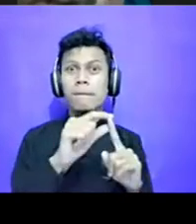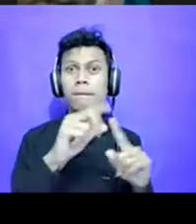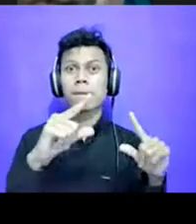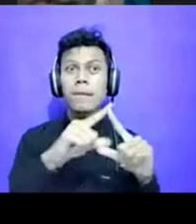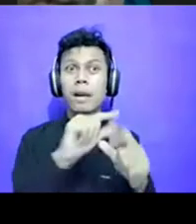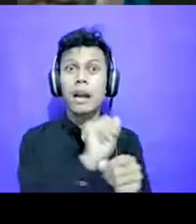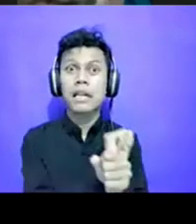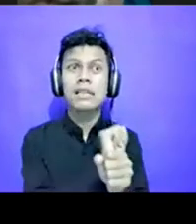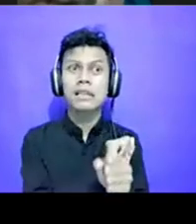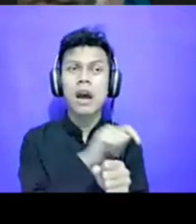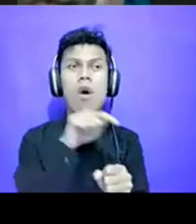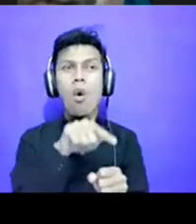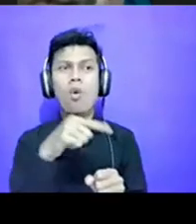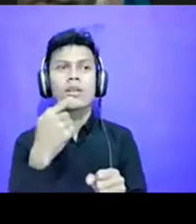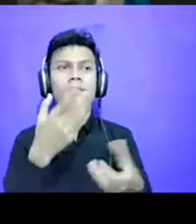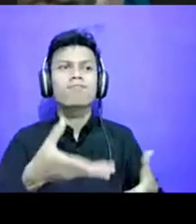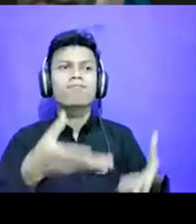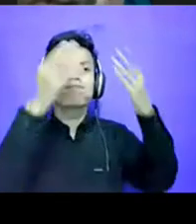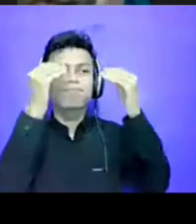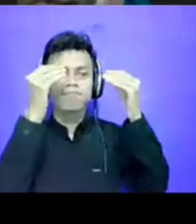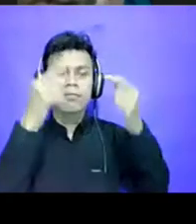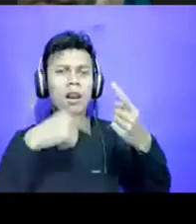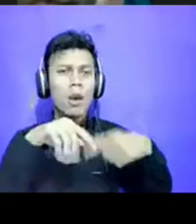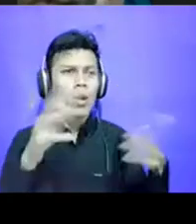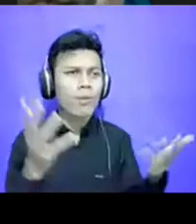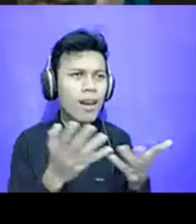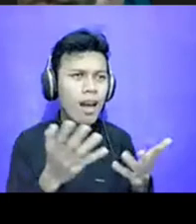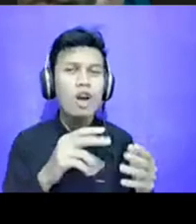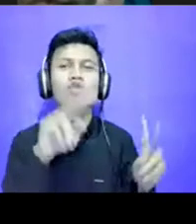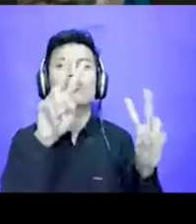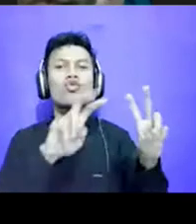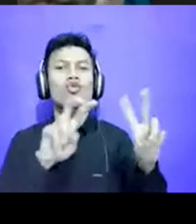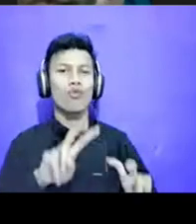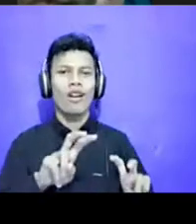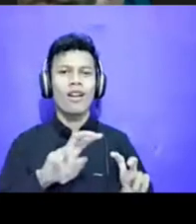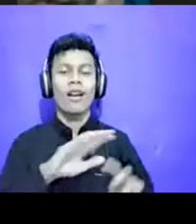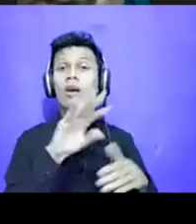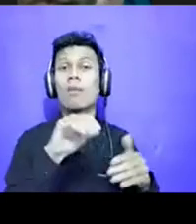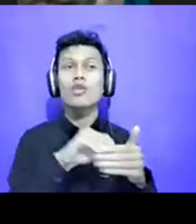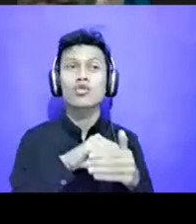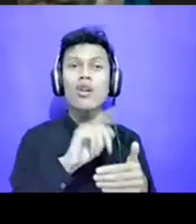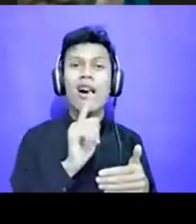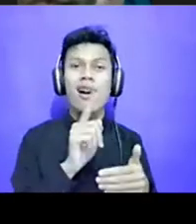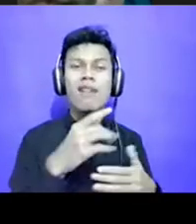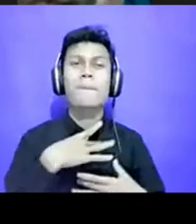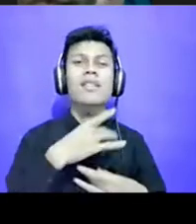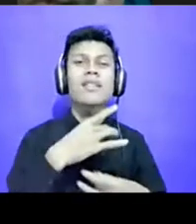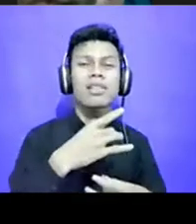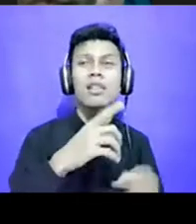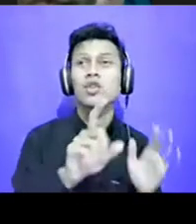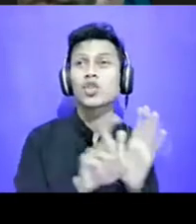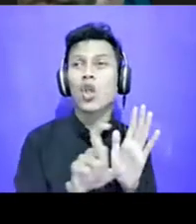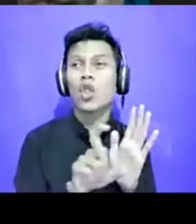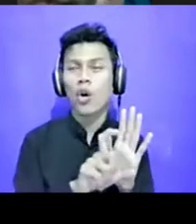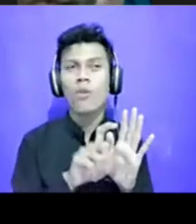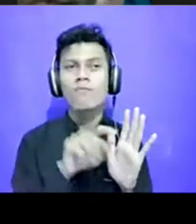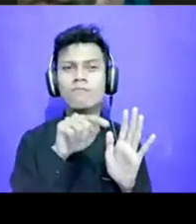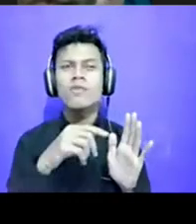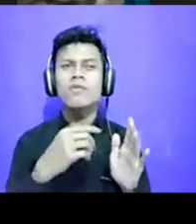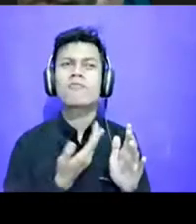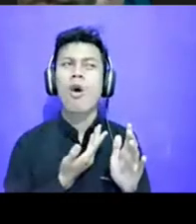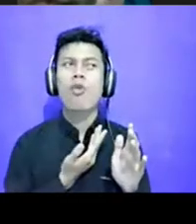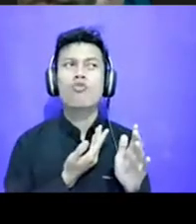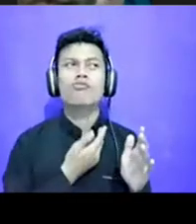tangkap juga lewat survei. Termasuk juga soal ketertarikan, minatnya apa. Ada yang cuma ikut, pengen dapat